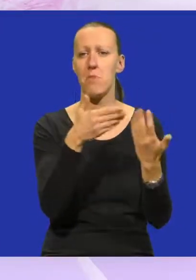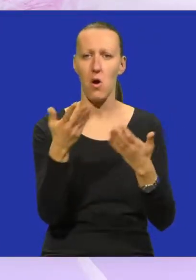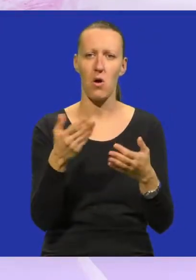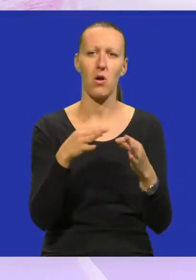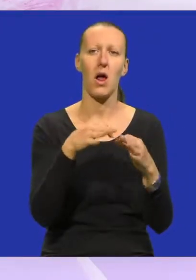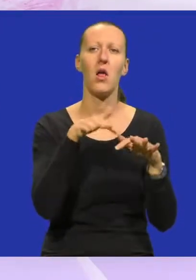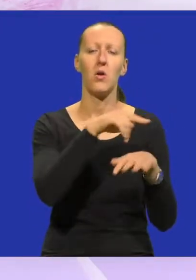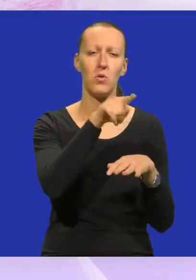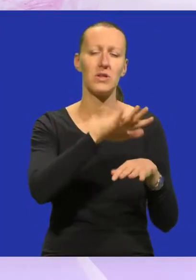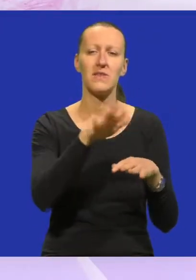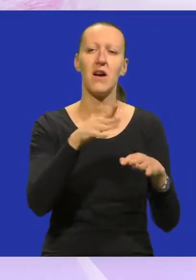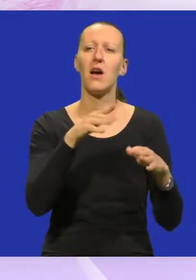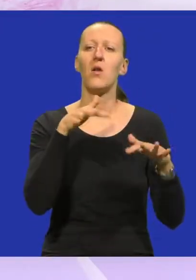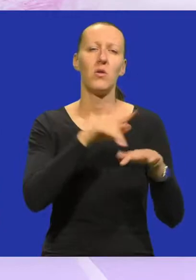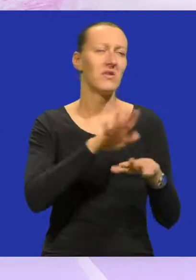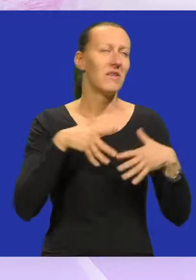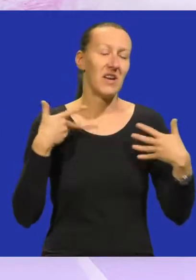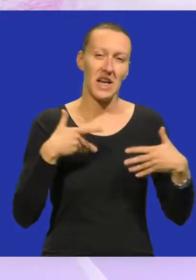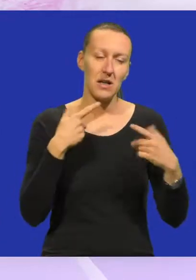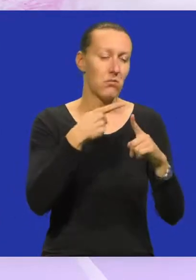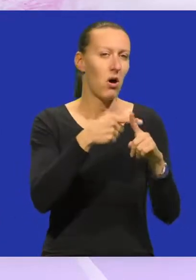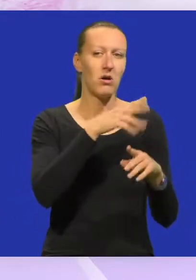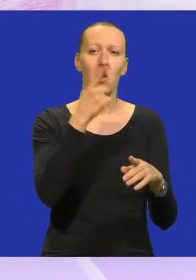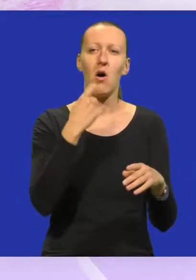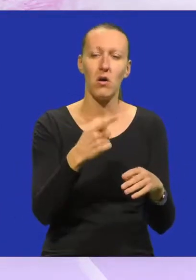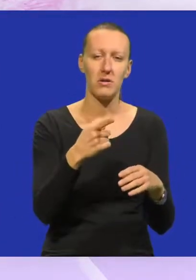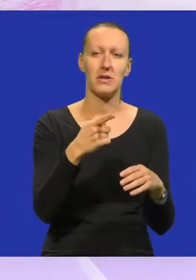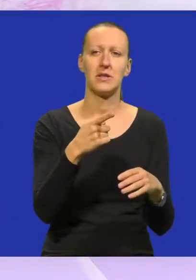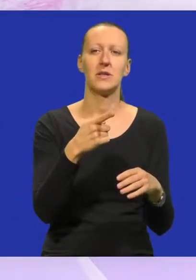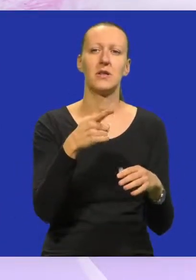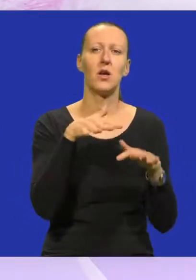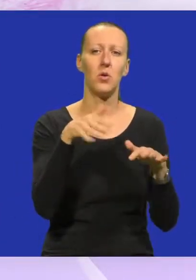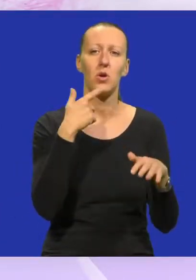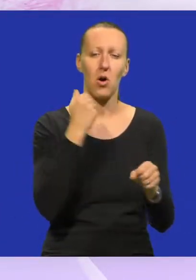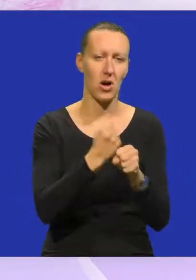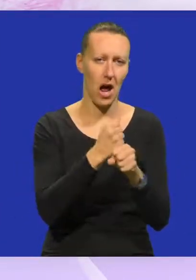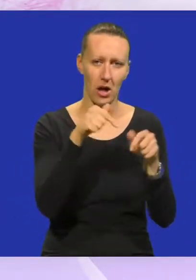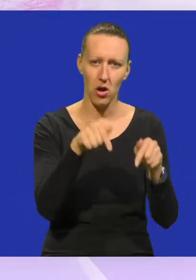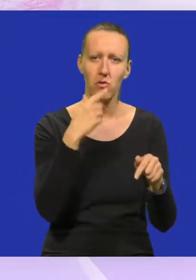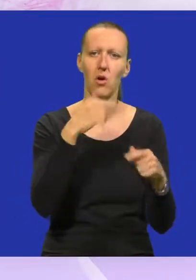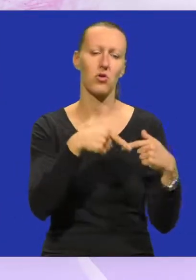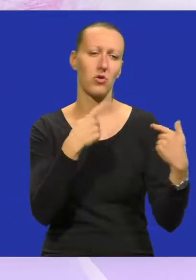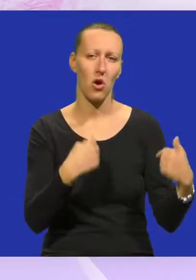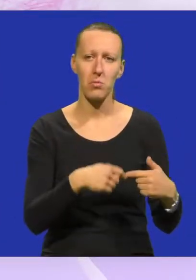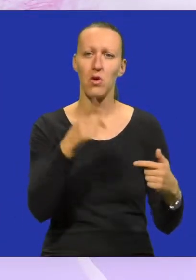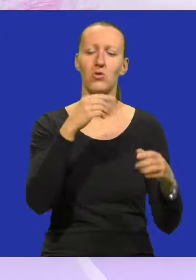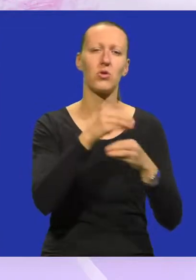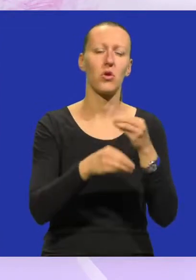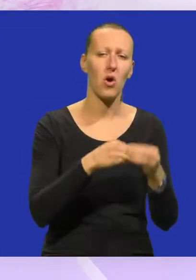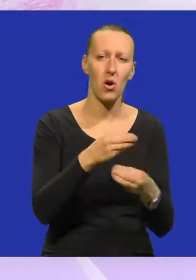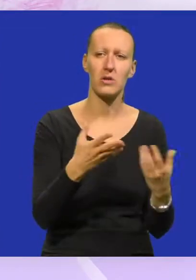A ljudi nas u gdje dočekuju jako, jako pozitivno, znači od ljudi koji rade ovdje, od volontera, od